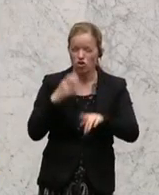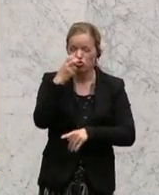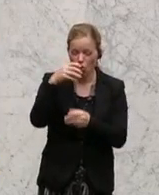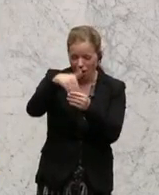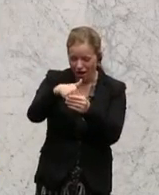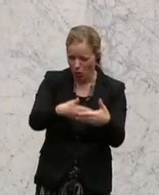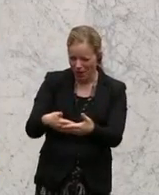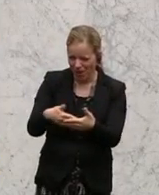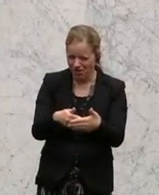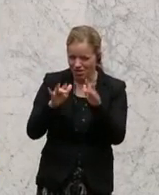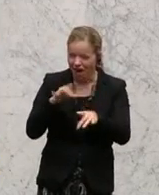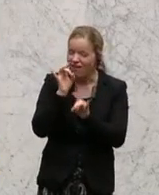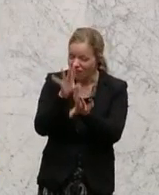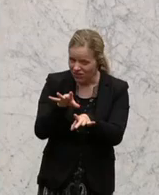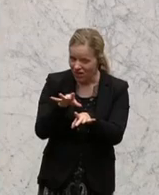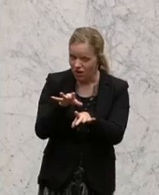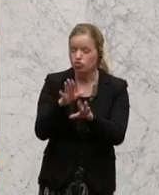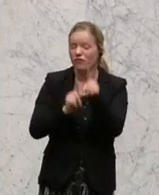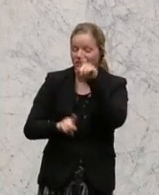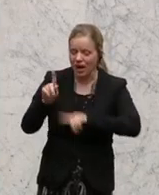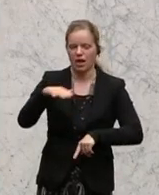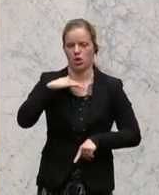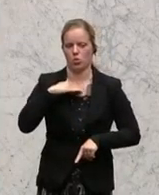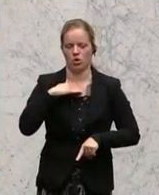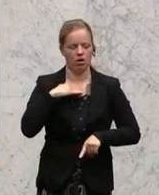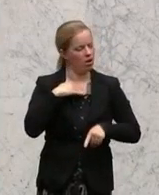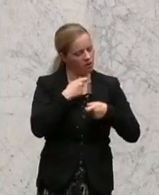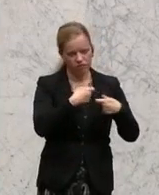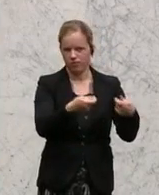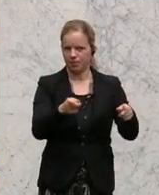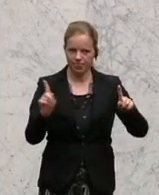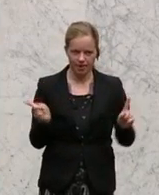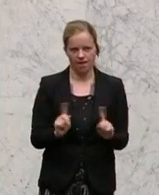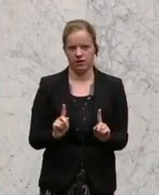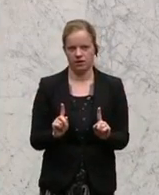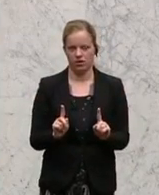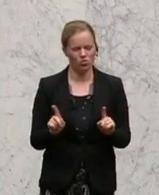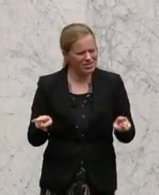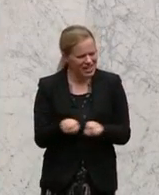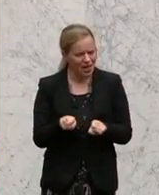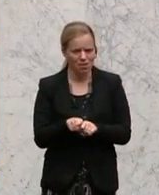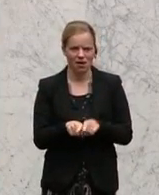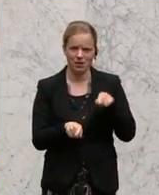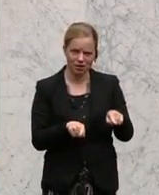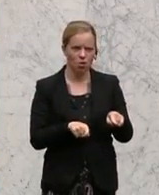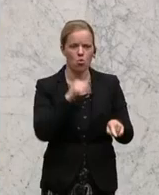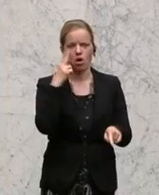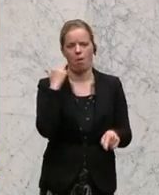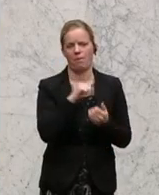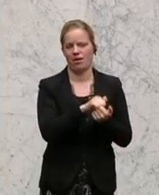darf er nach dem Vorsorgeprinzip nicht in Umlauf geraten. Das Gleiche gilt für dieses Unkrautbekämpfungsmittel.